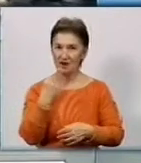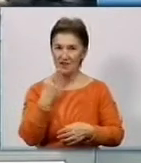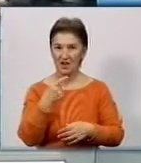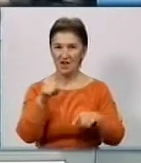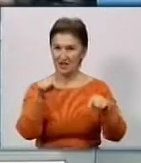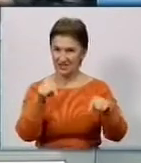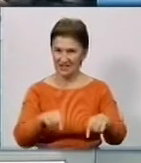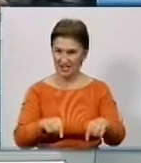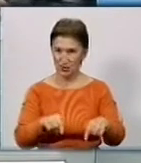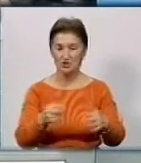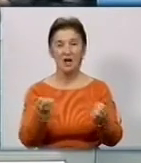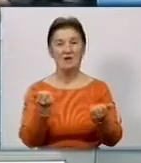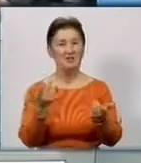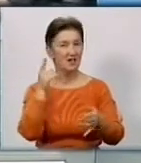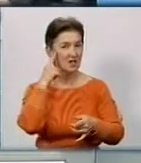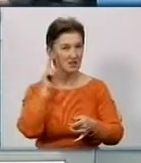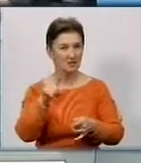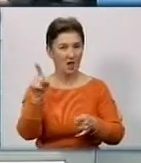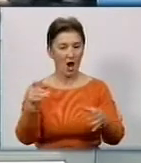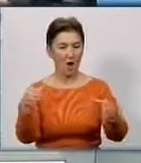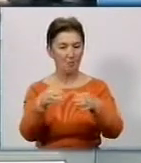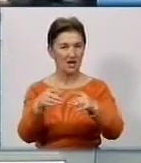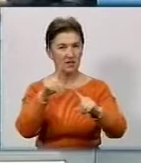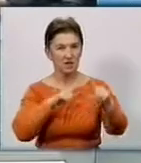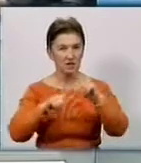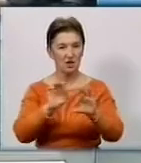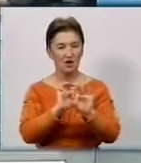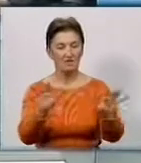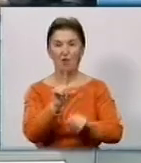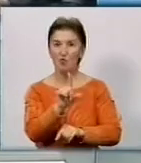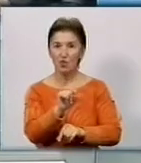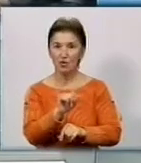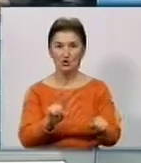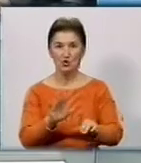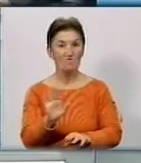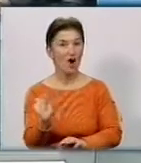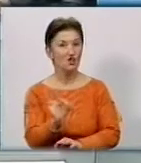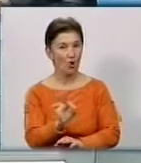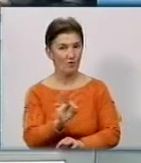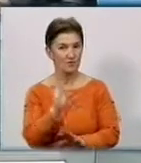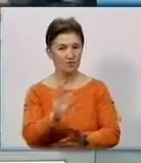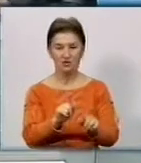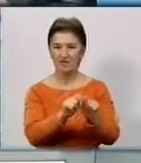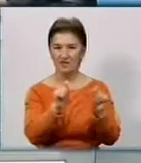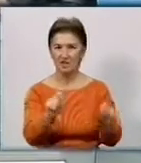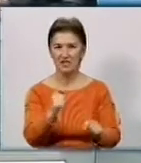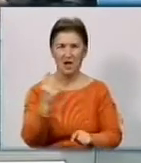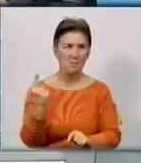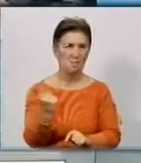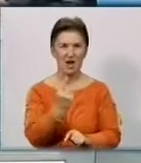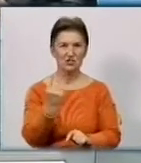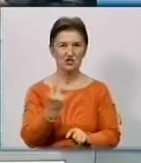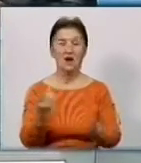студії. Наскільки я знаю, на апаратній нараді прозвучала інформація про те у понеділок, що вже в жовтні будуть відкриватися перші з них.